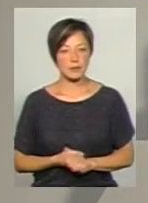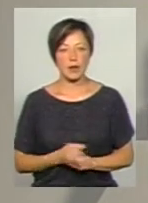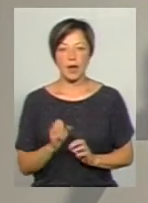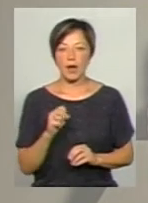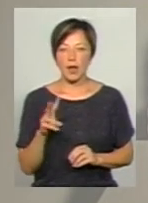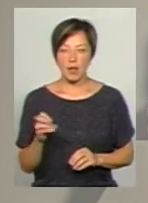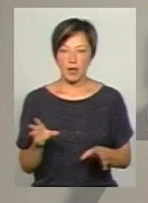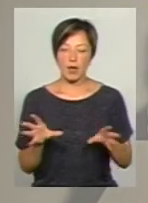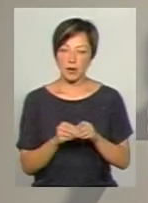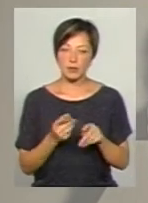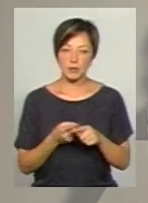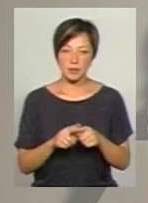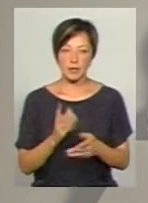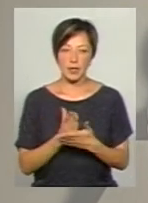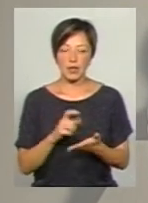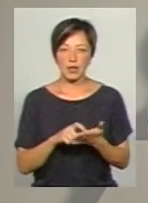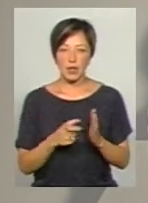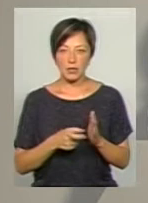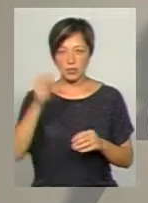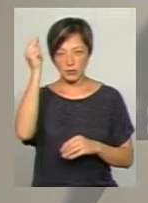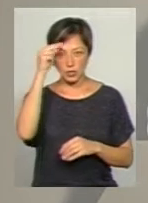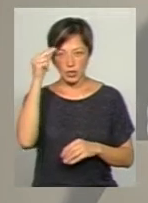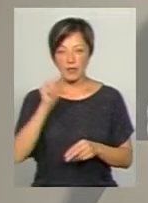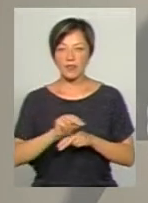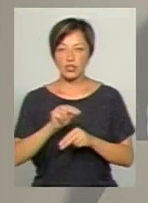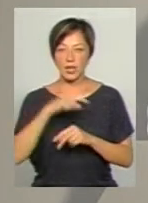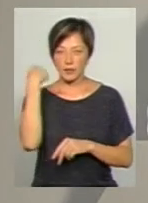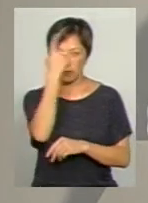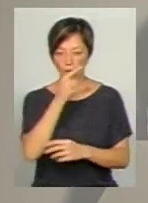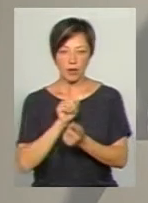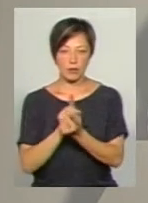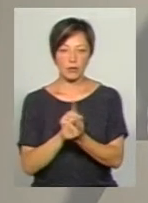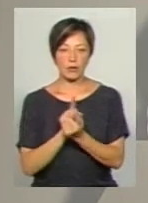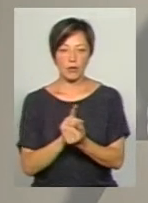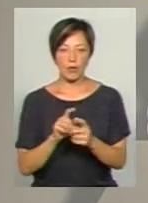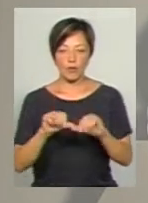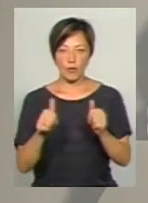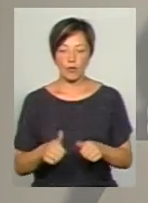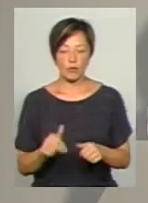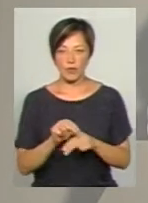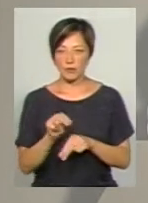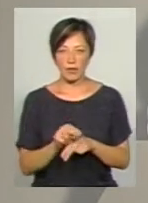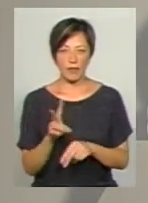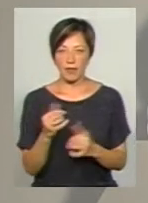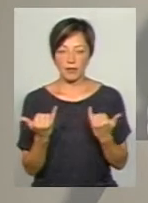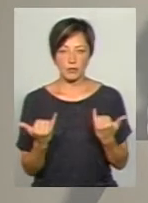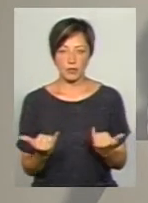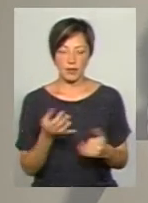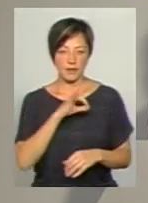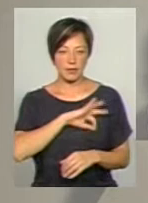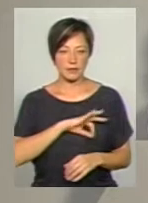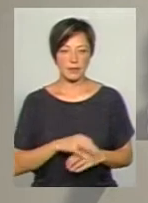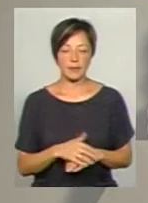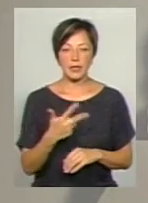разом з тим, там є класи, яких навчання здійснюється за індивідуальною формою навчання, і воно не є на сьогодні ефективним.